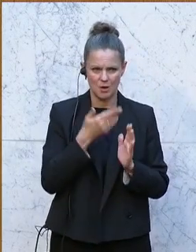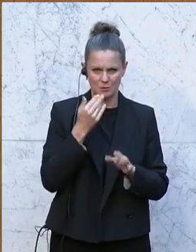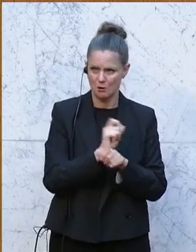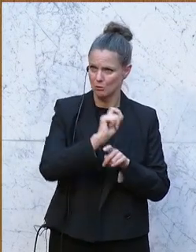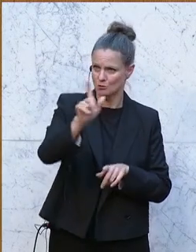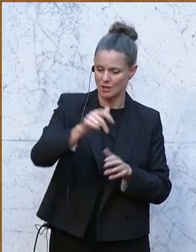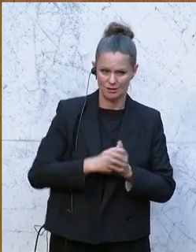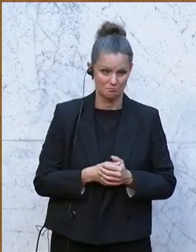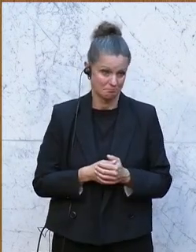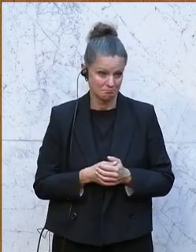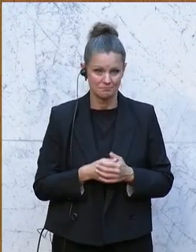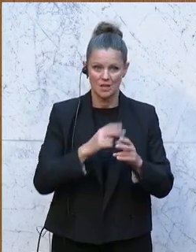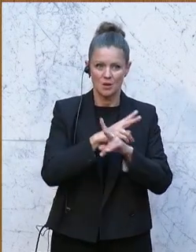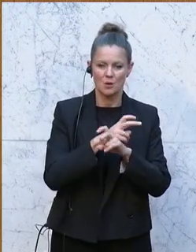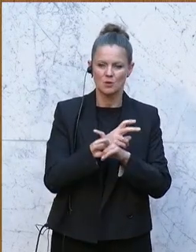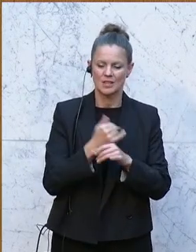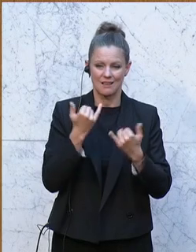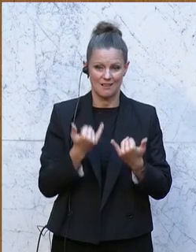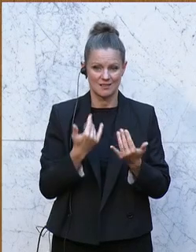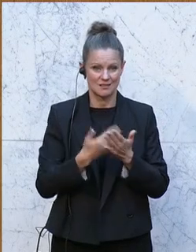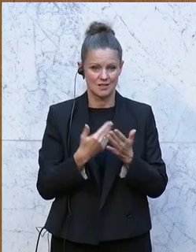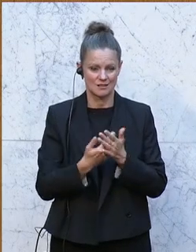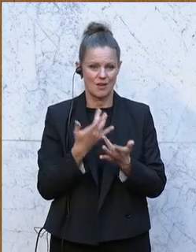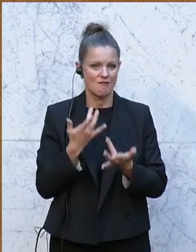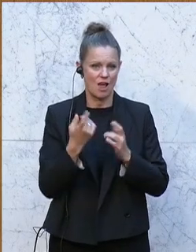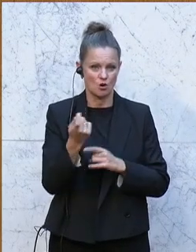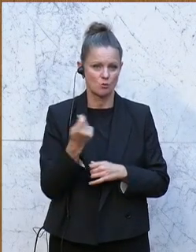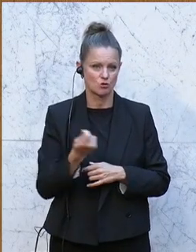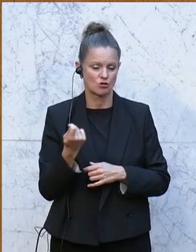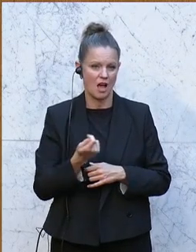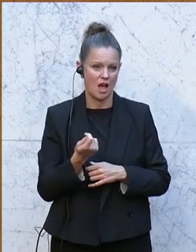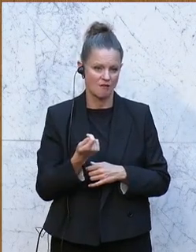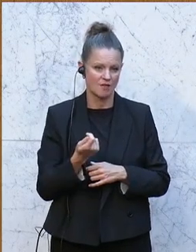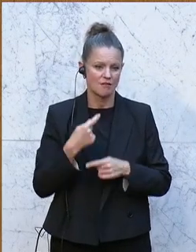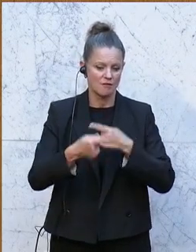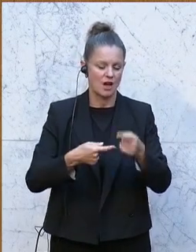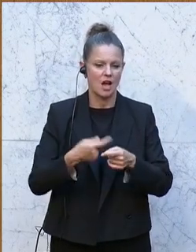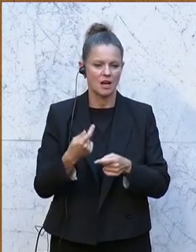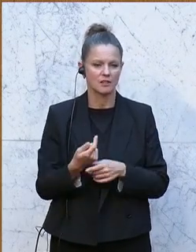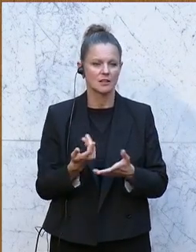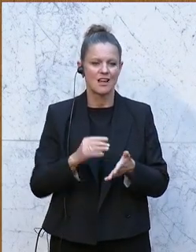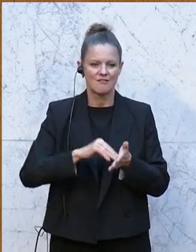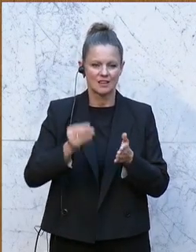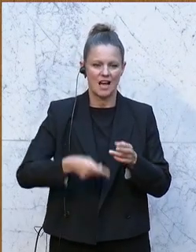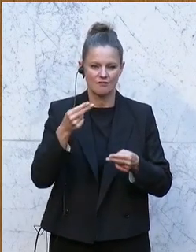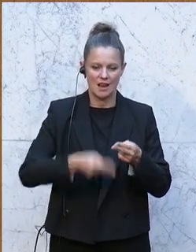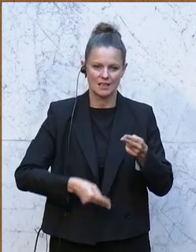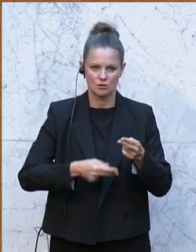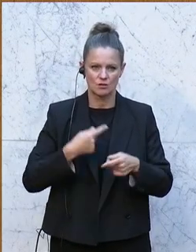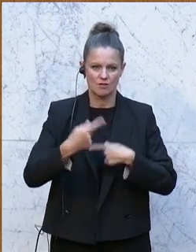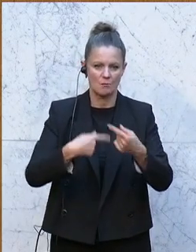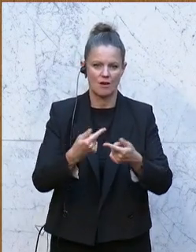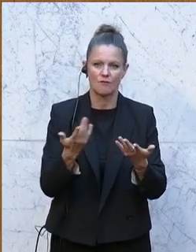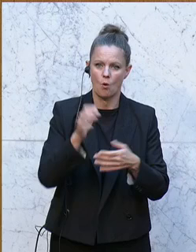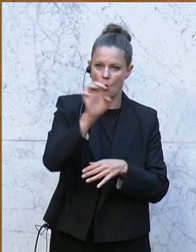Und Österreich, und Österreich droht jetzt deswegen sogar ein Strafverfahren, also ein Vertragsverletzungsverfahren vor dem Europäischen Gerichtshof.